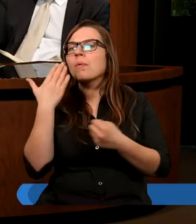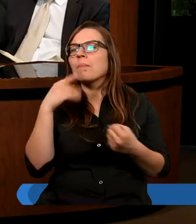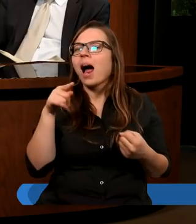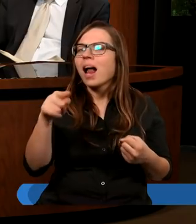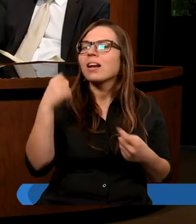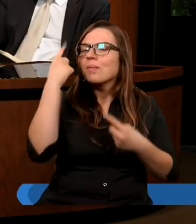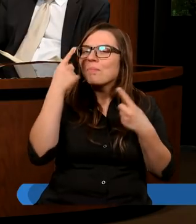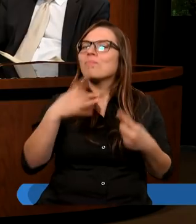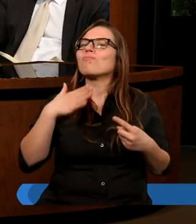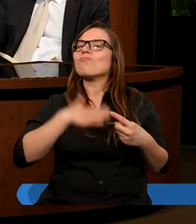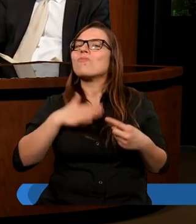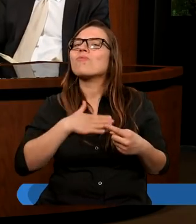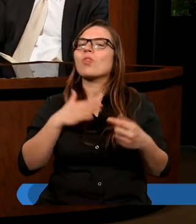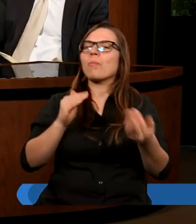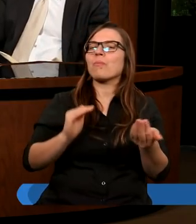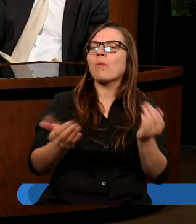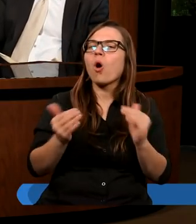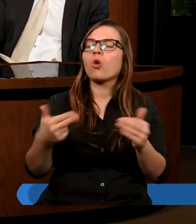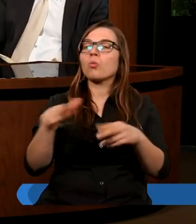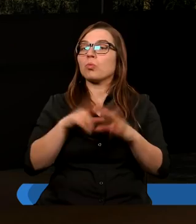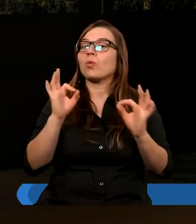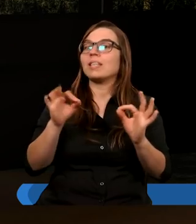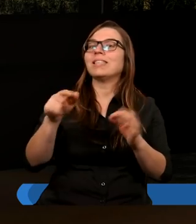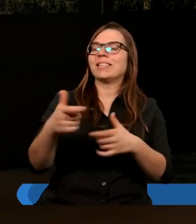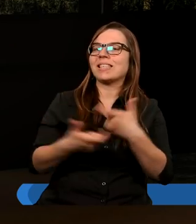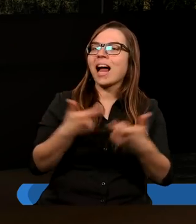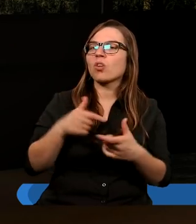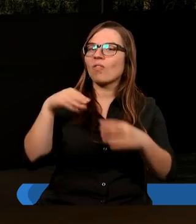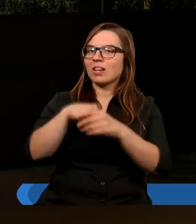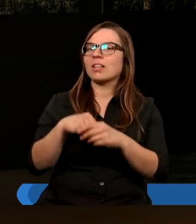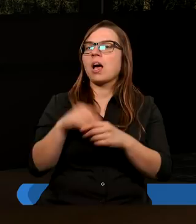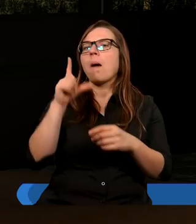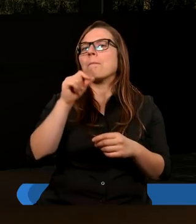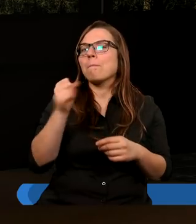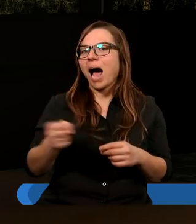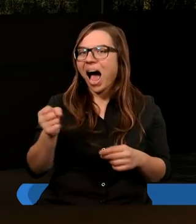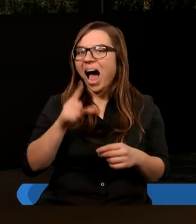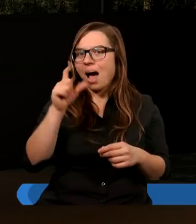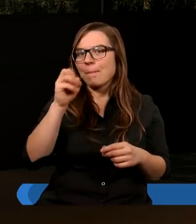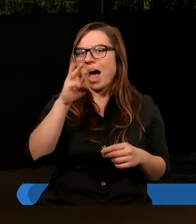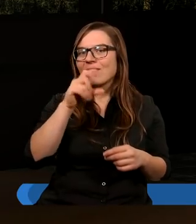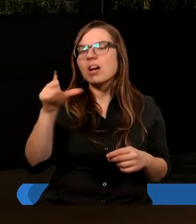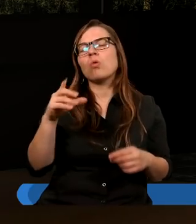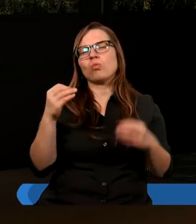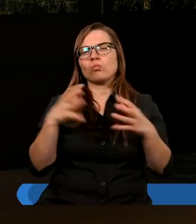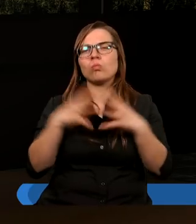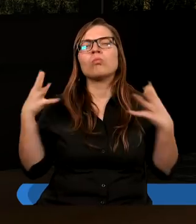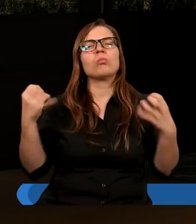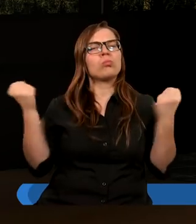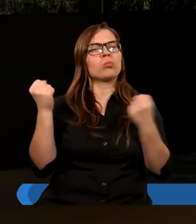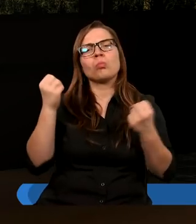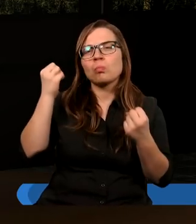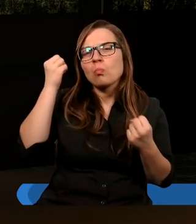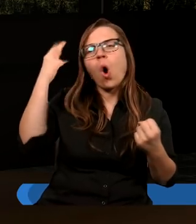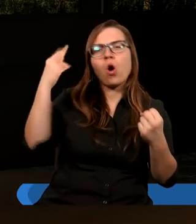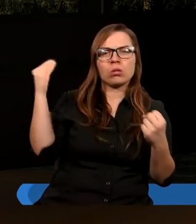sposób, jaki tu zastosowali. Mamy tam Pawła, wielkiego Pawła, mądrego, uczonego człowieka,